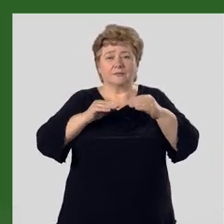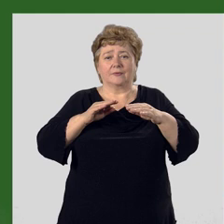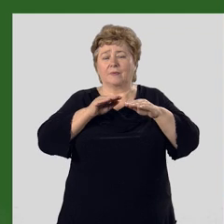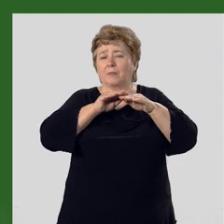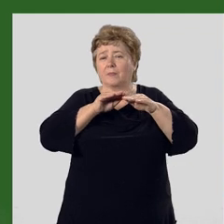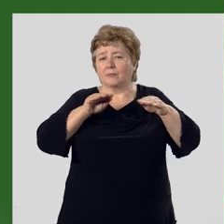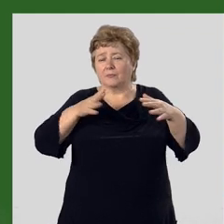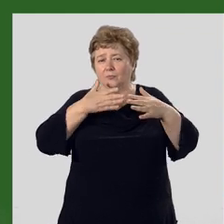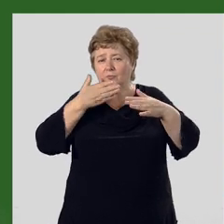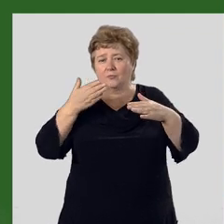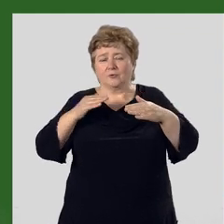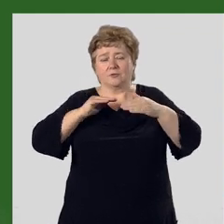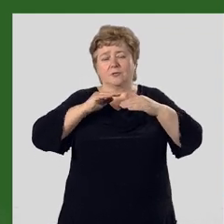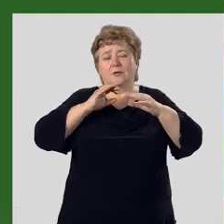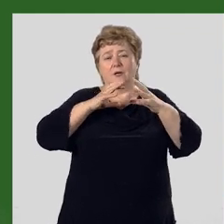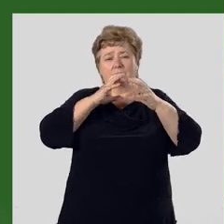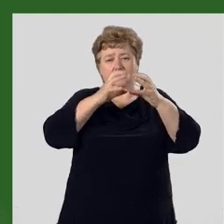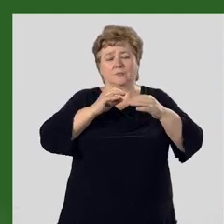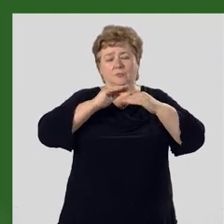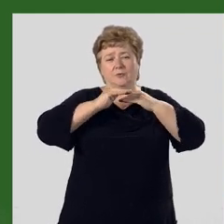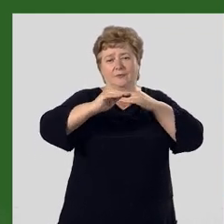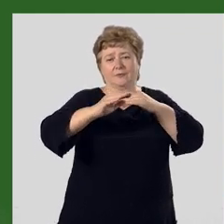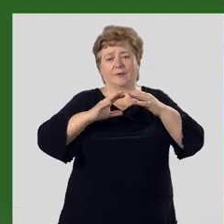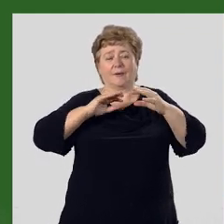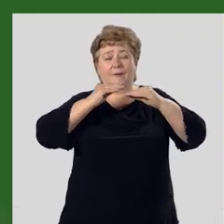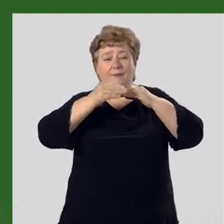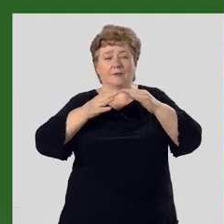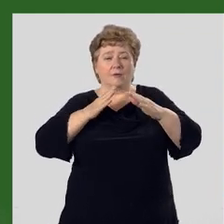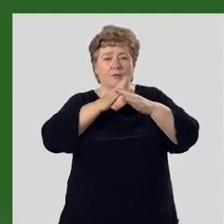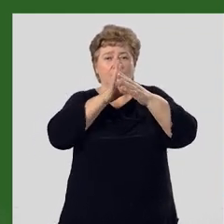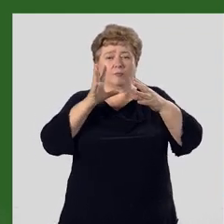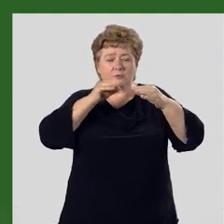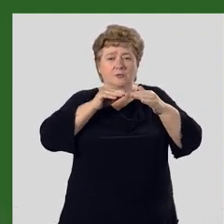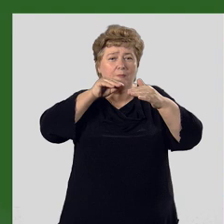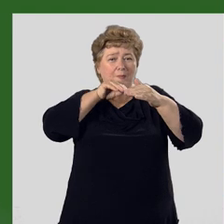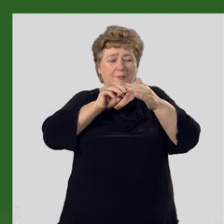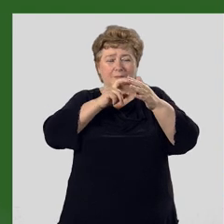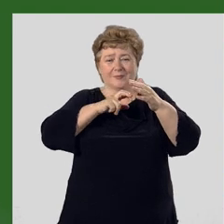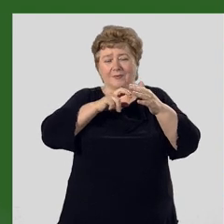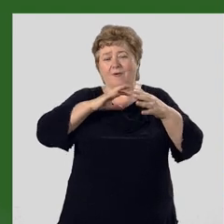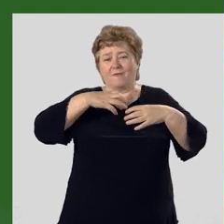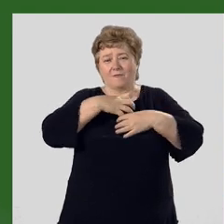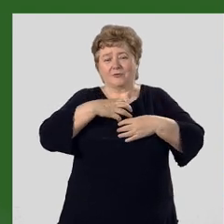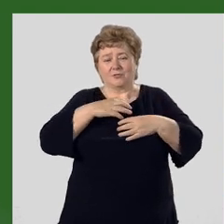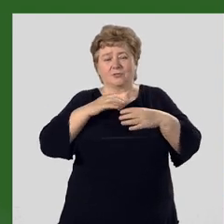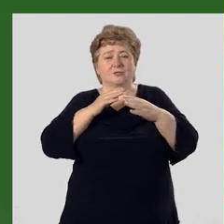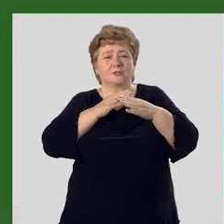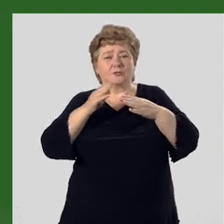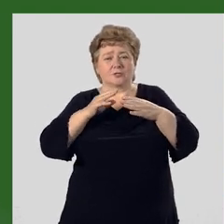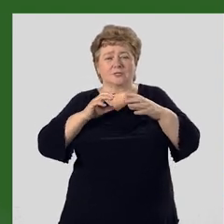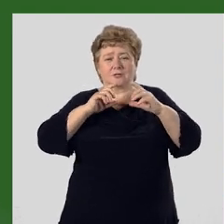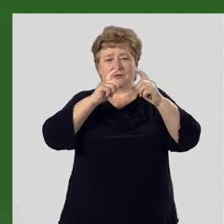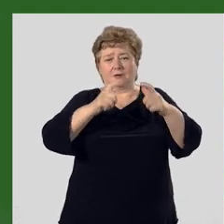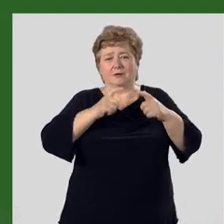неровности земной поверхности. Рельеф вместе с горными породами – важнейший компонент